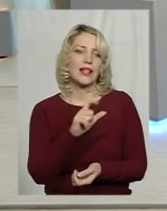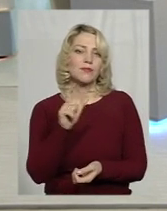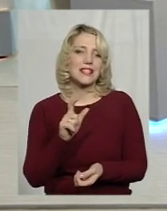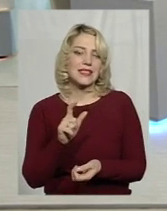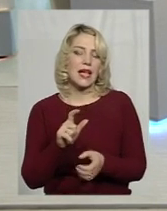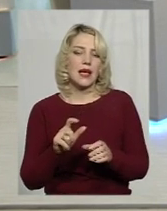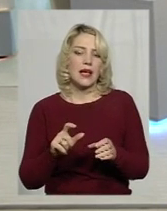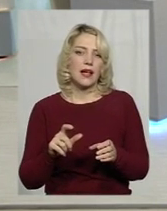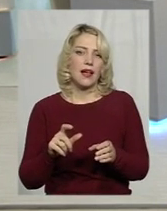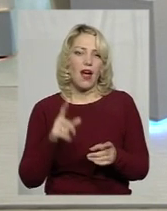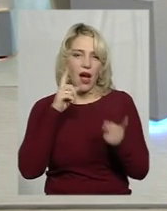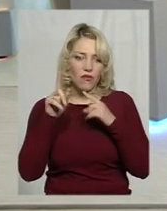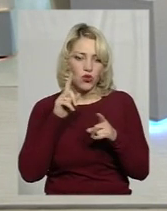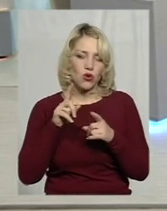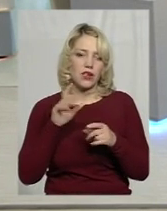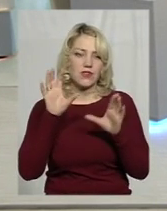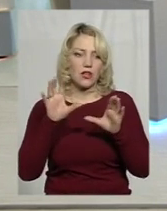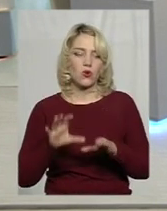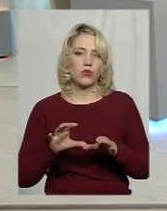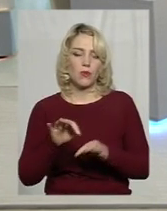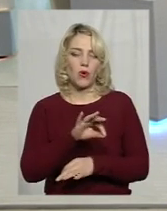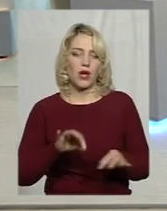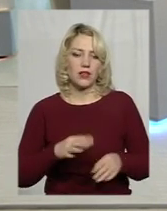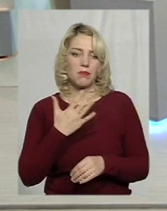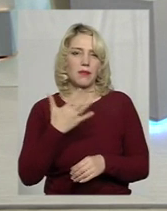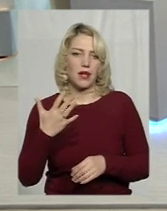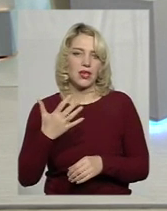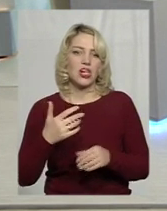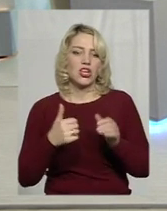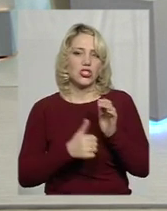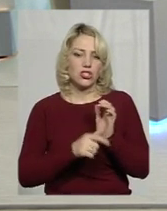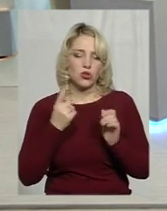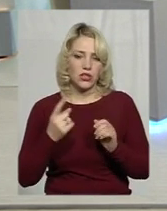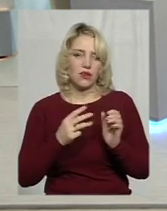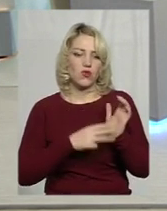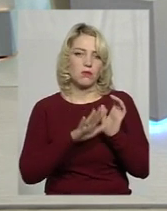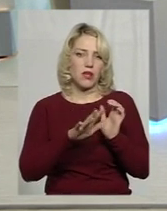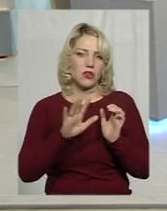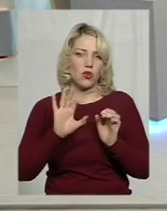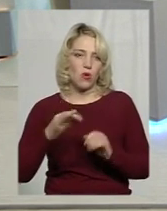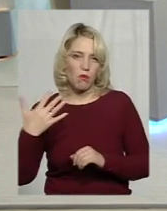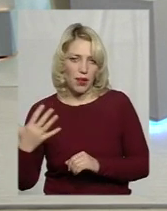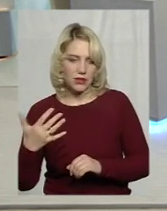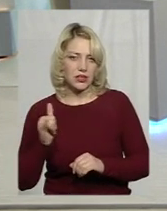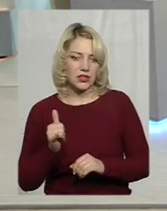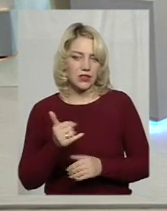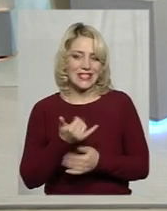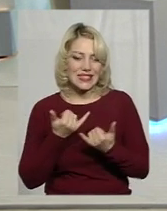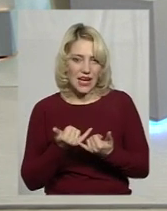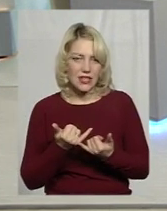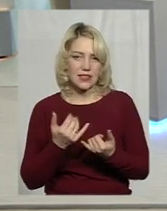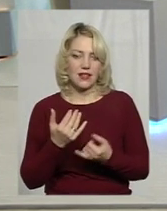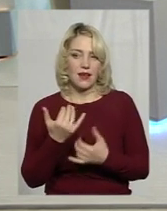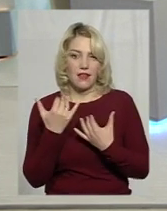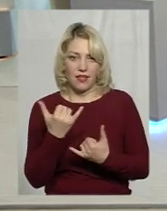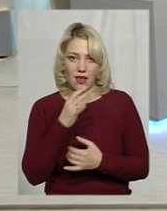із співавторів законопроєктів 5561, 5562, 8505. І зараз, на даний момент,